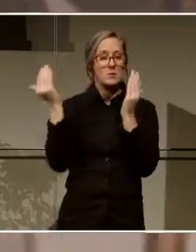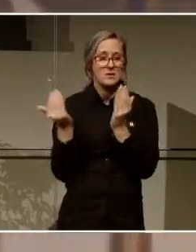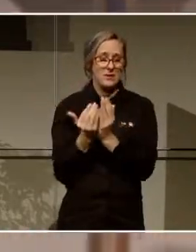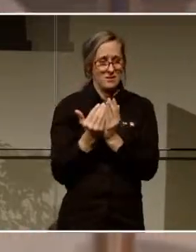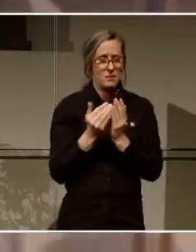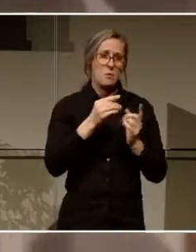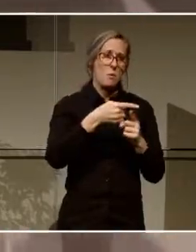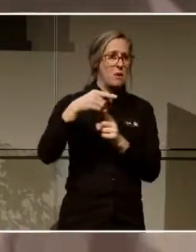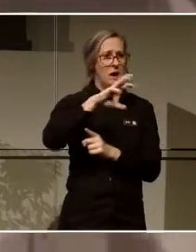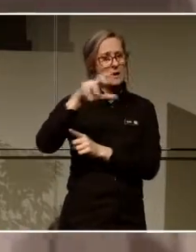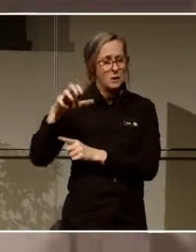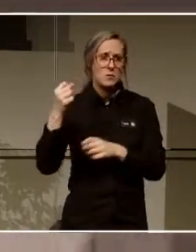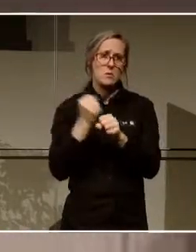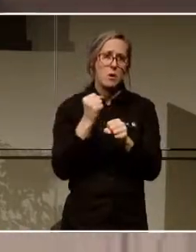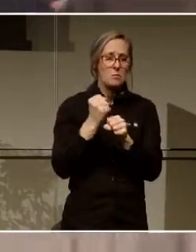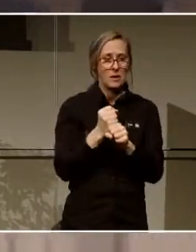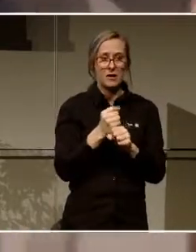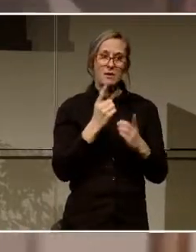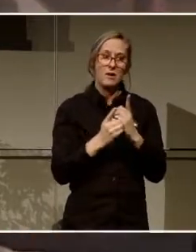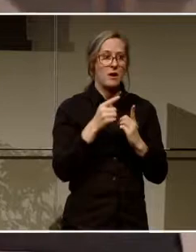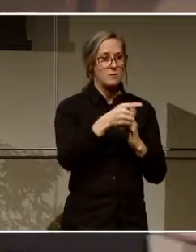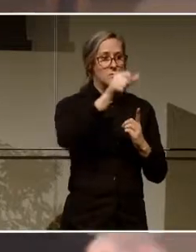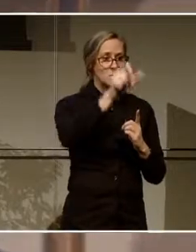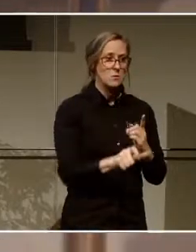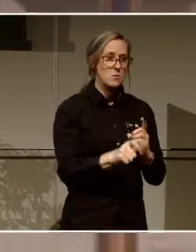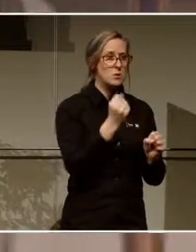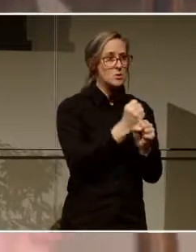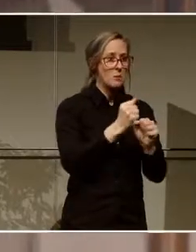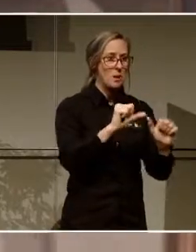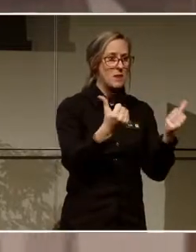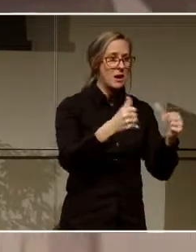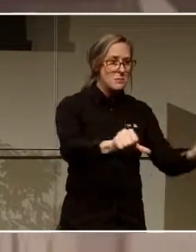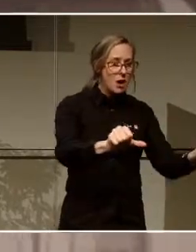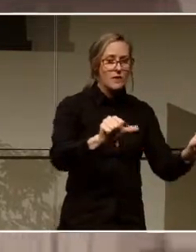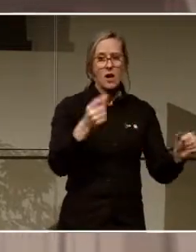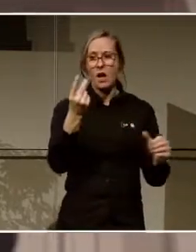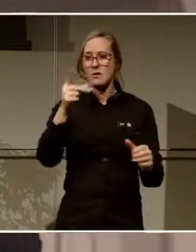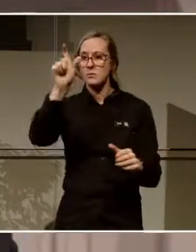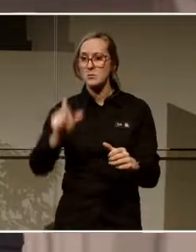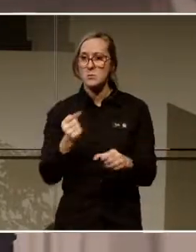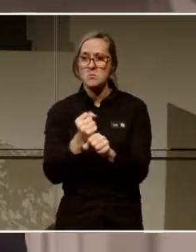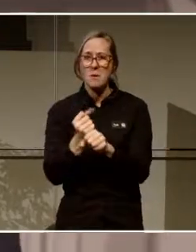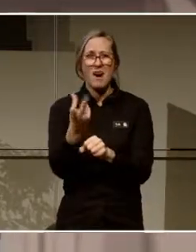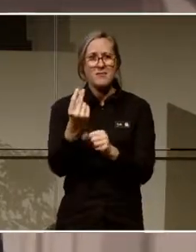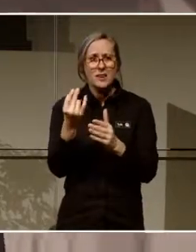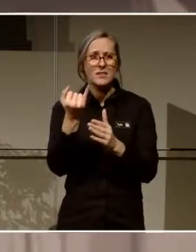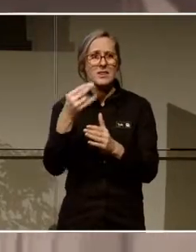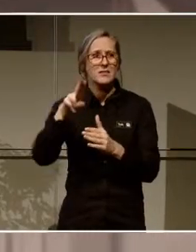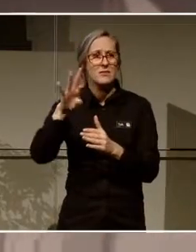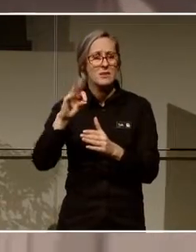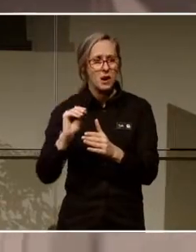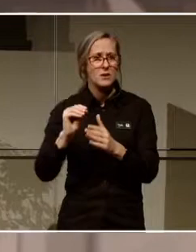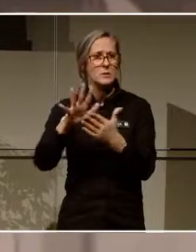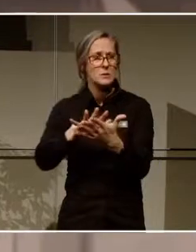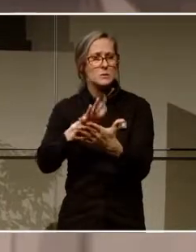olika sätt. Att där sitter någon och jobbar med bredband, där sitter någon och jobbar med någon annan infrastruktur. Men att man liksom möts i